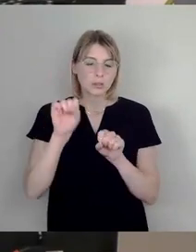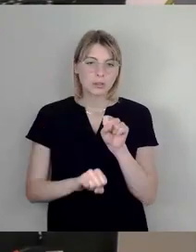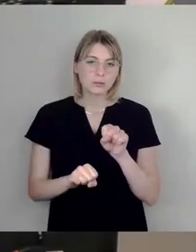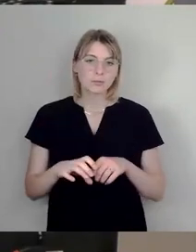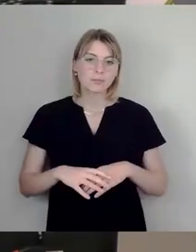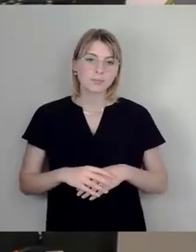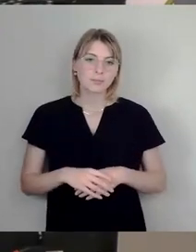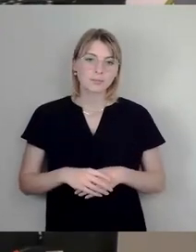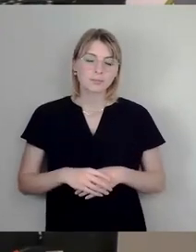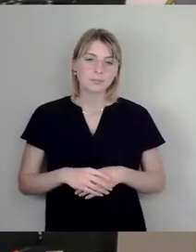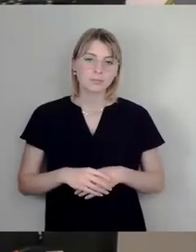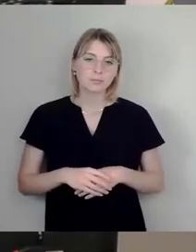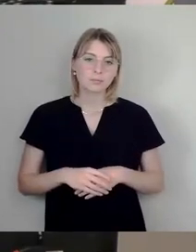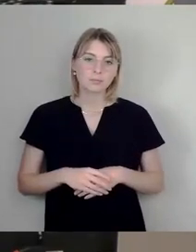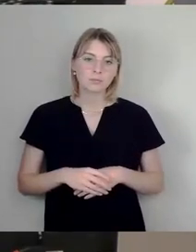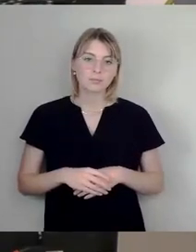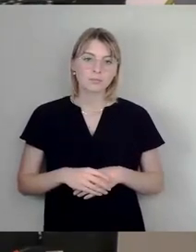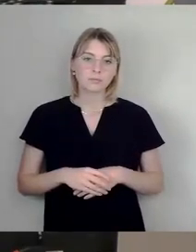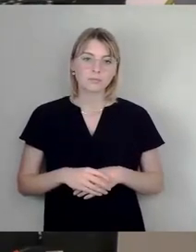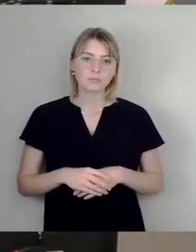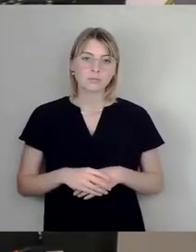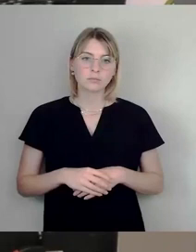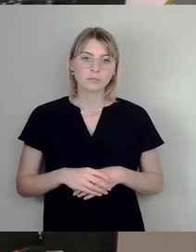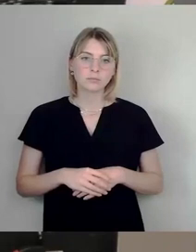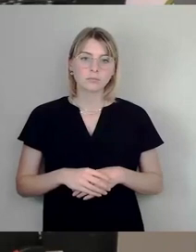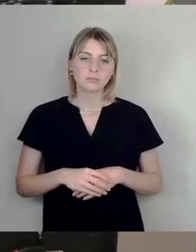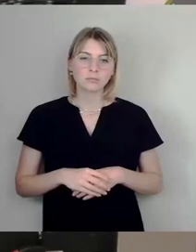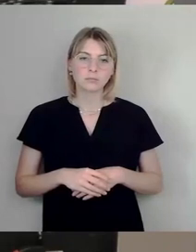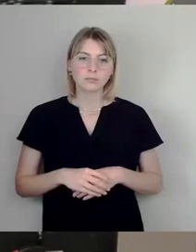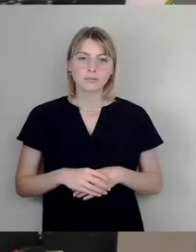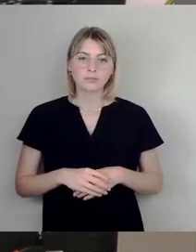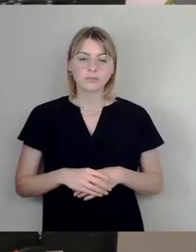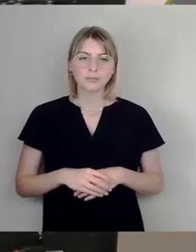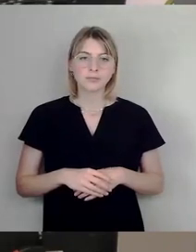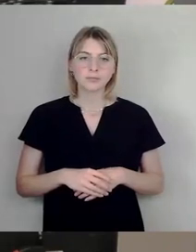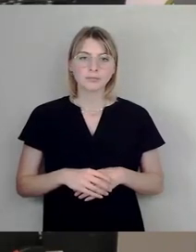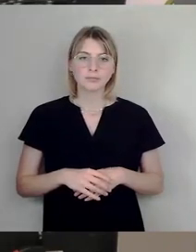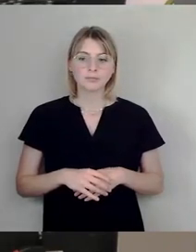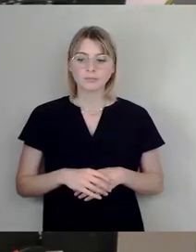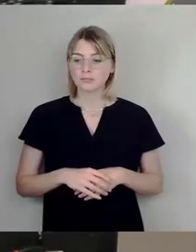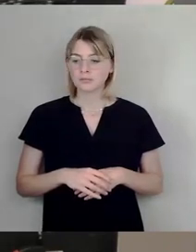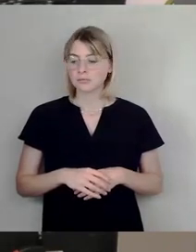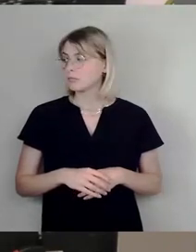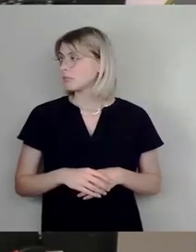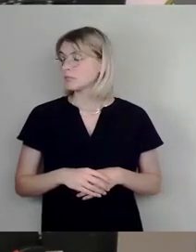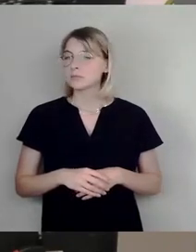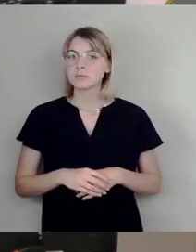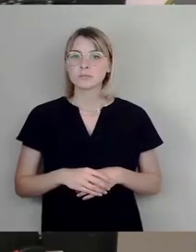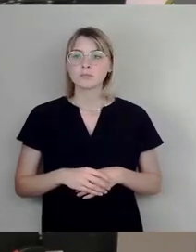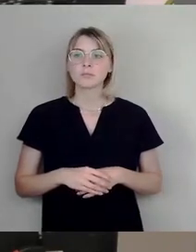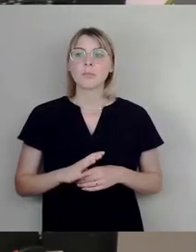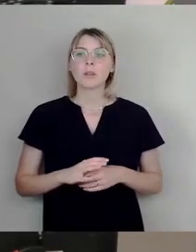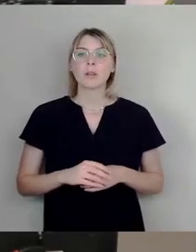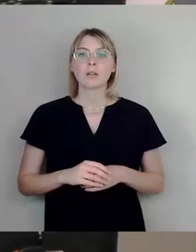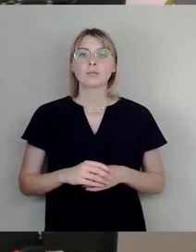Es muss nicht alles städtisch gelenkt und geregelt werden. Da auch der Hinweis an die Bürgermeister und den Oberbürgermeister, da gibt es eine Vielzahl